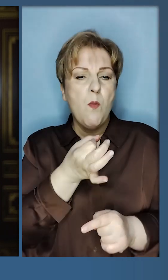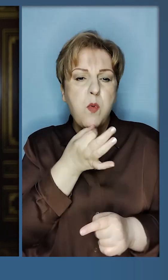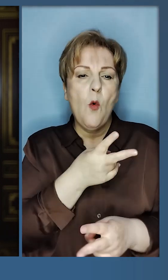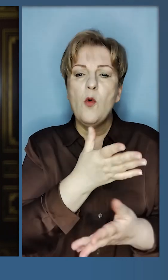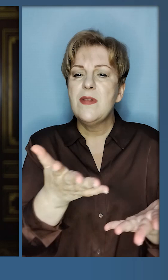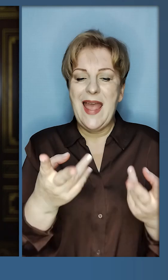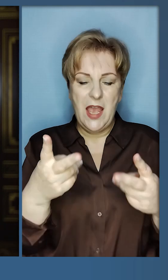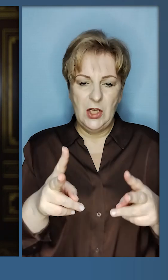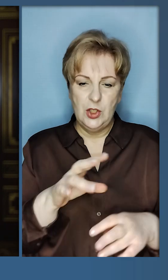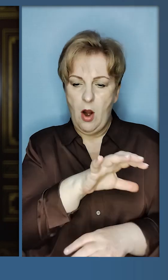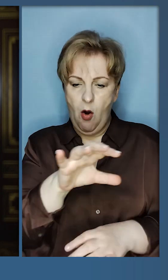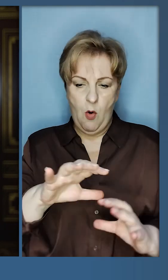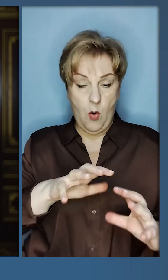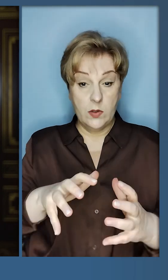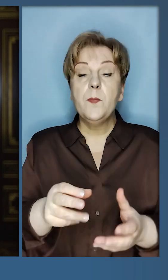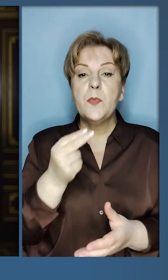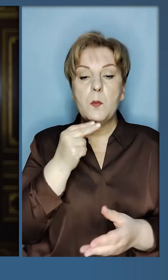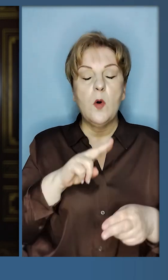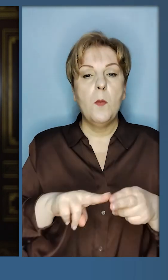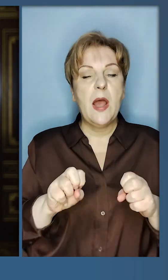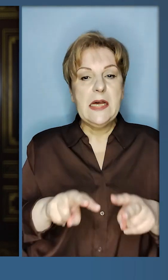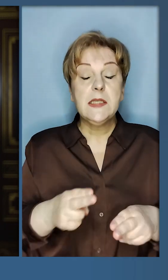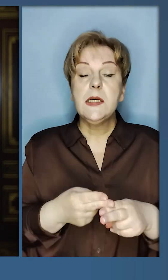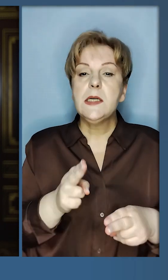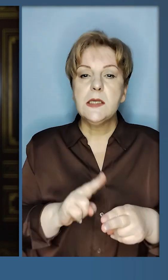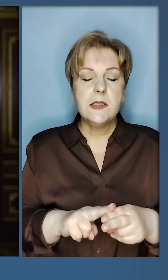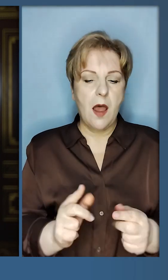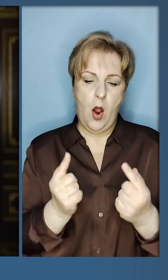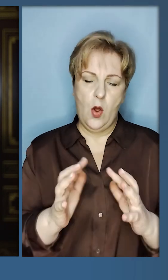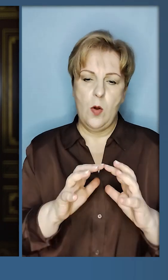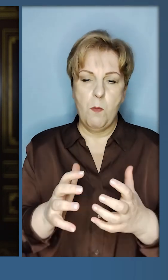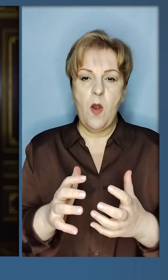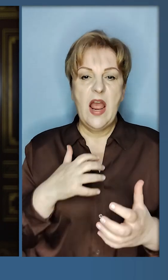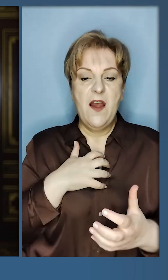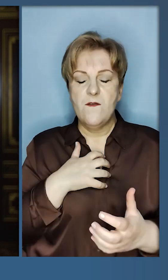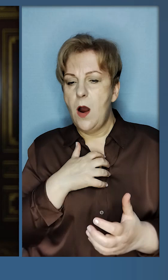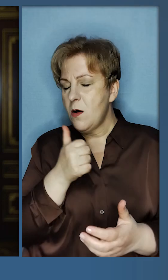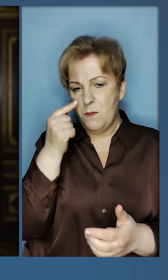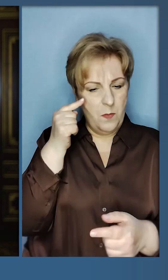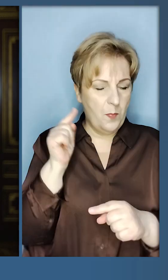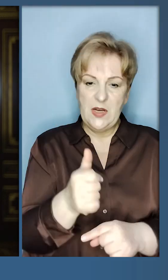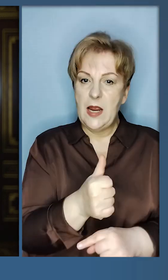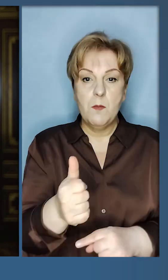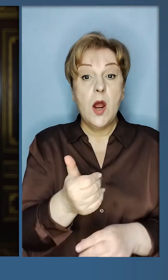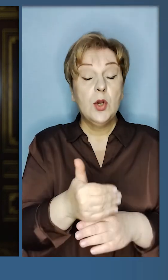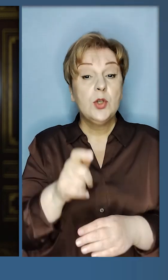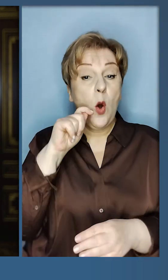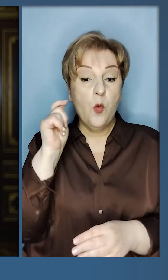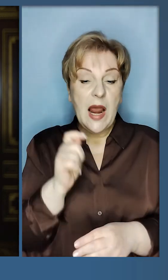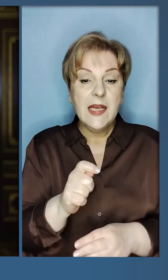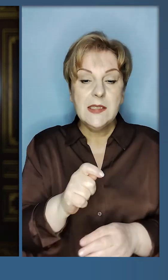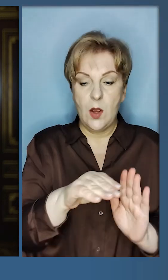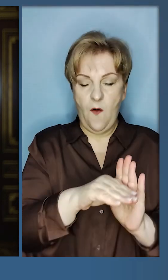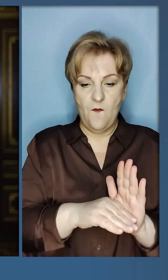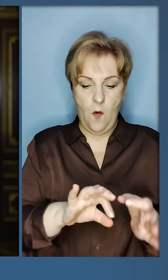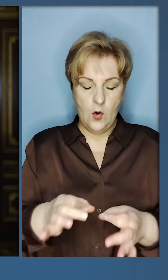на інших континентах. Продовольча безпека – це глобально важливі пріоритети частина української